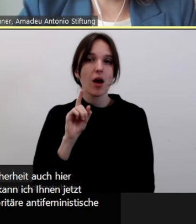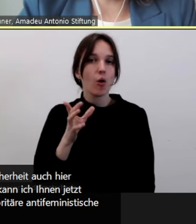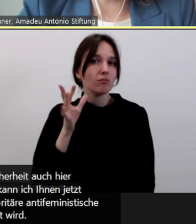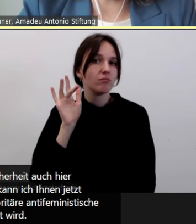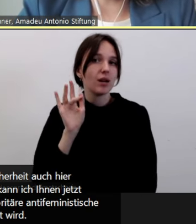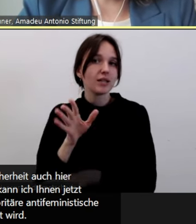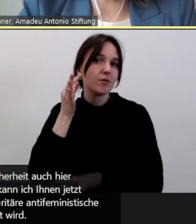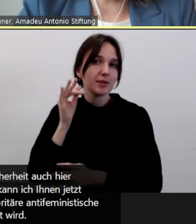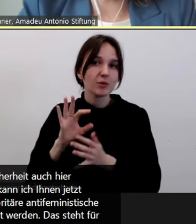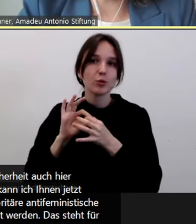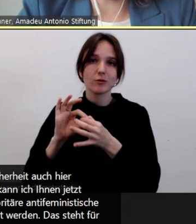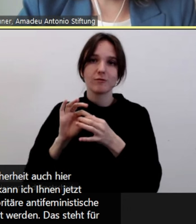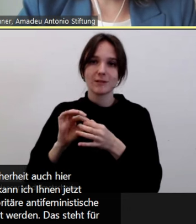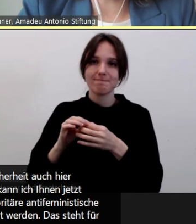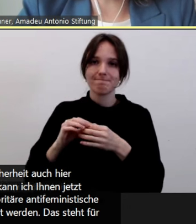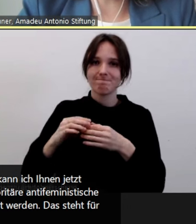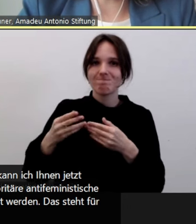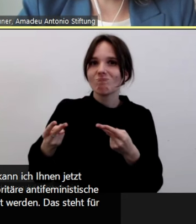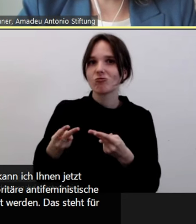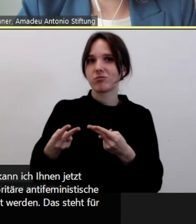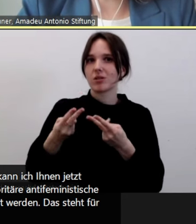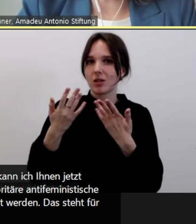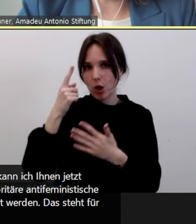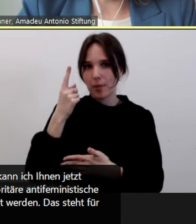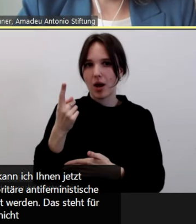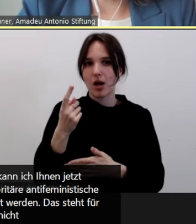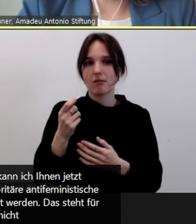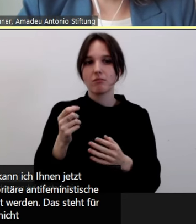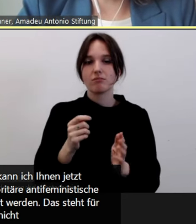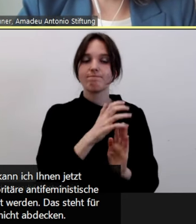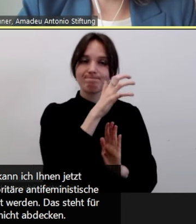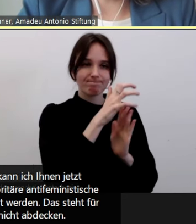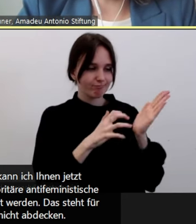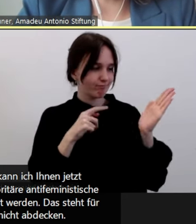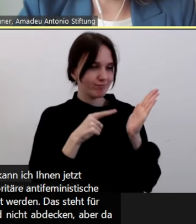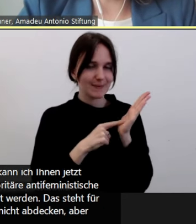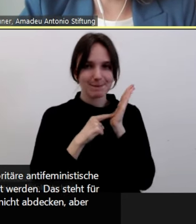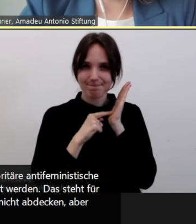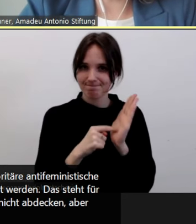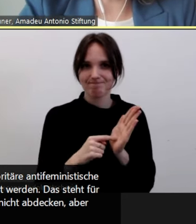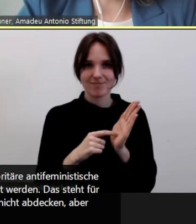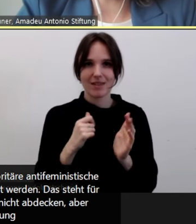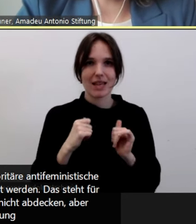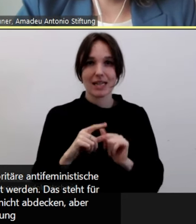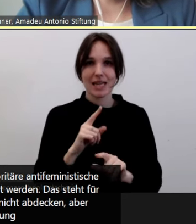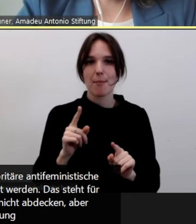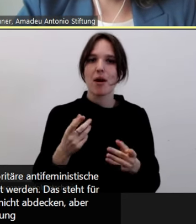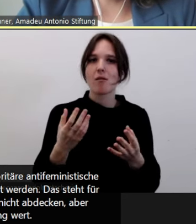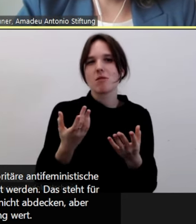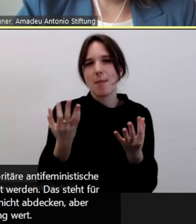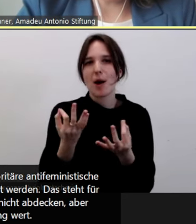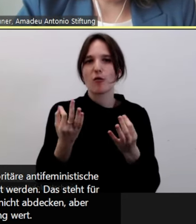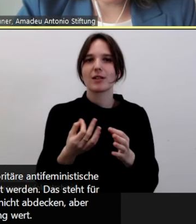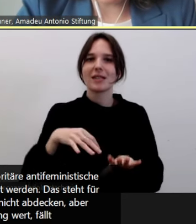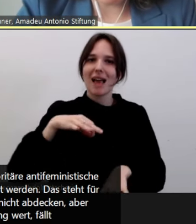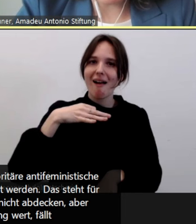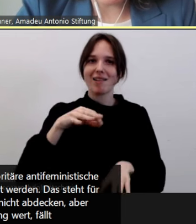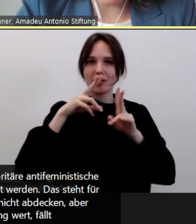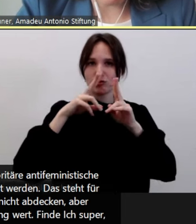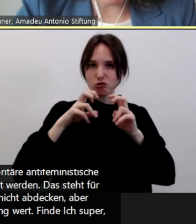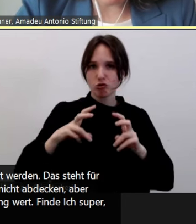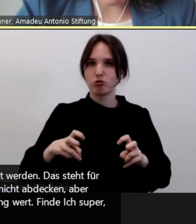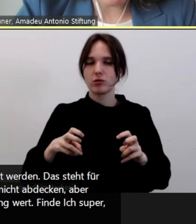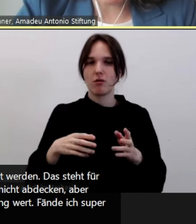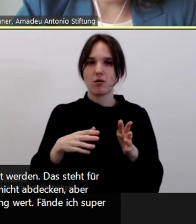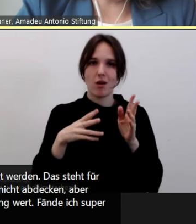werden, das steht für mich außer Frage. Das können wir im Lagebild nicht abdecken. Aber das wäre auf jeden Fall mal eine eigene Untersuchung wert. Das fände ich super spannend.